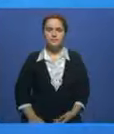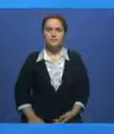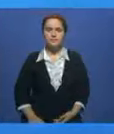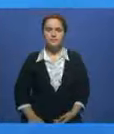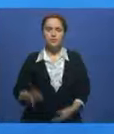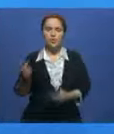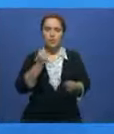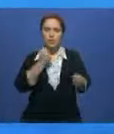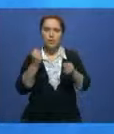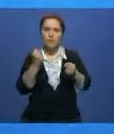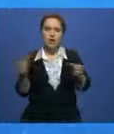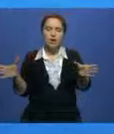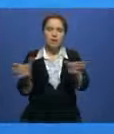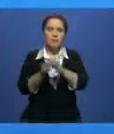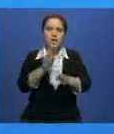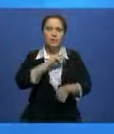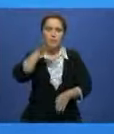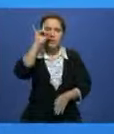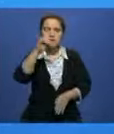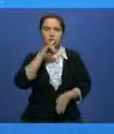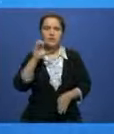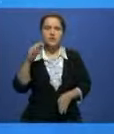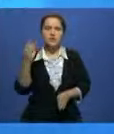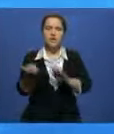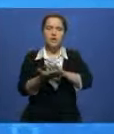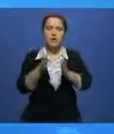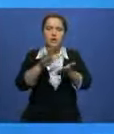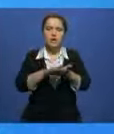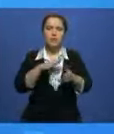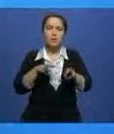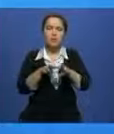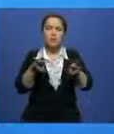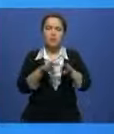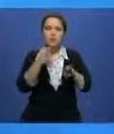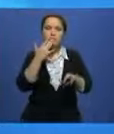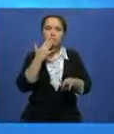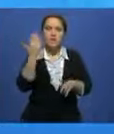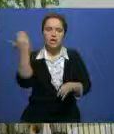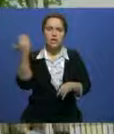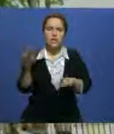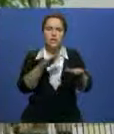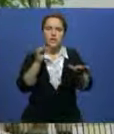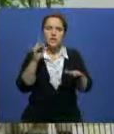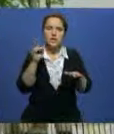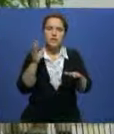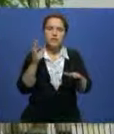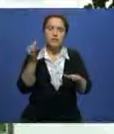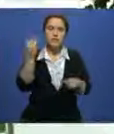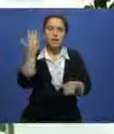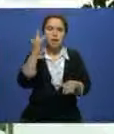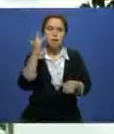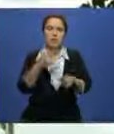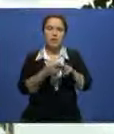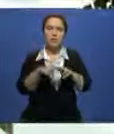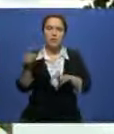Укреплять стратегическое партнерство Казахстана и США договорились министр иностранных дел Ерлан Идрисов и госсекретарь Джон Керри. Обоюдно отмечена